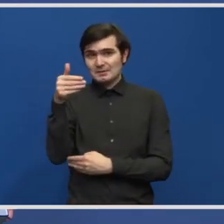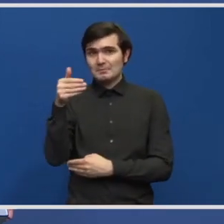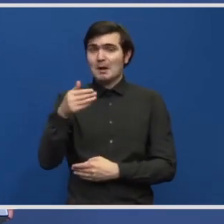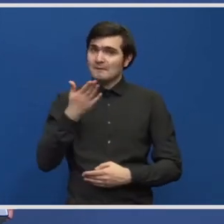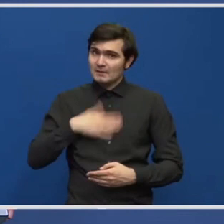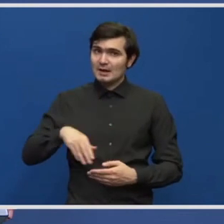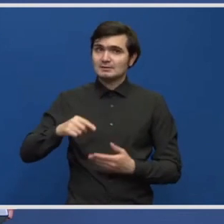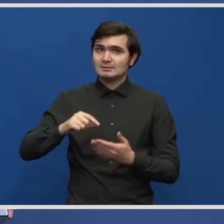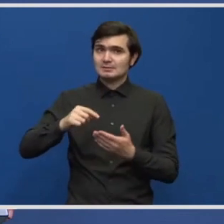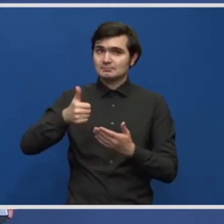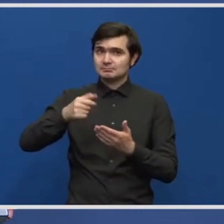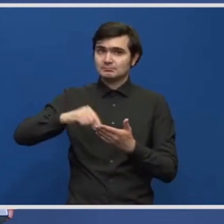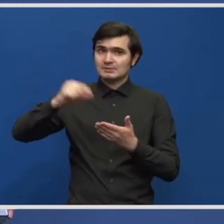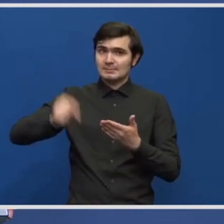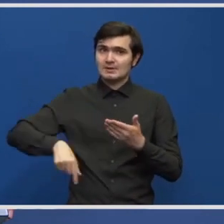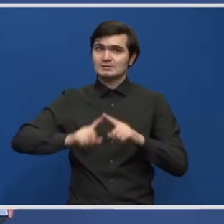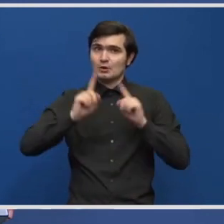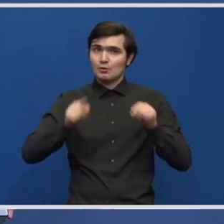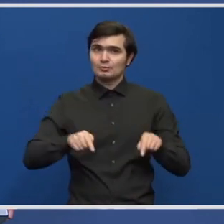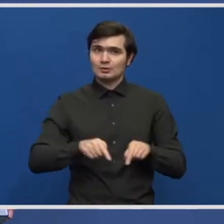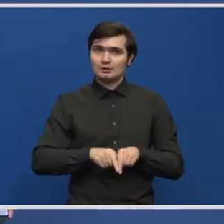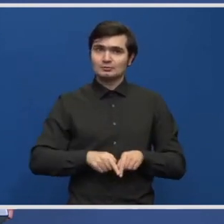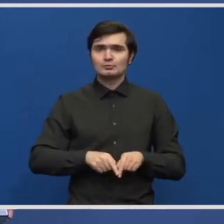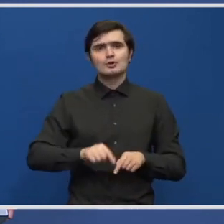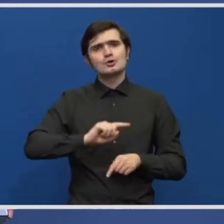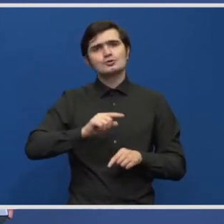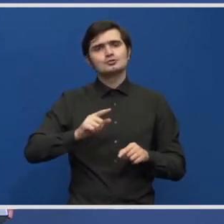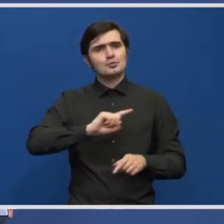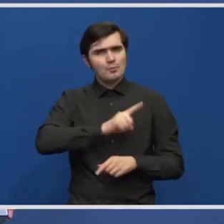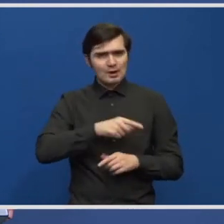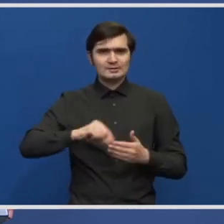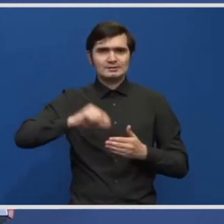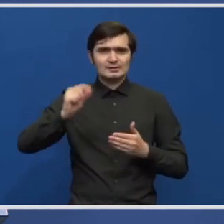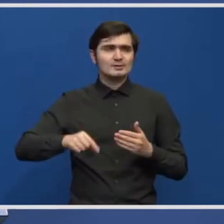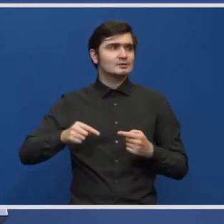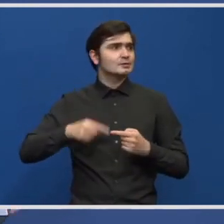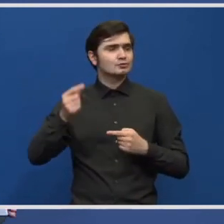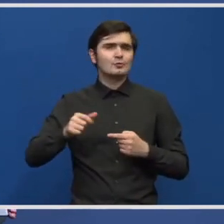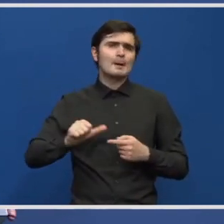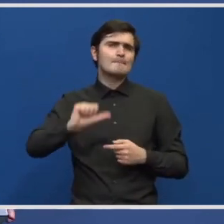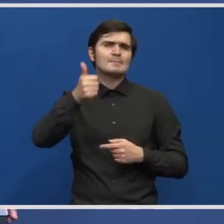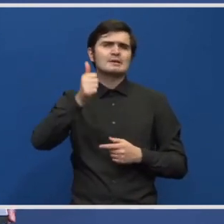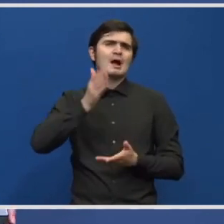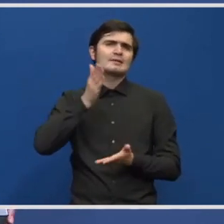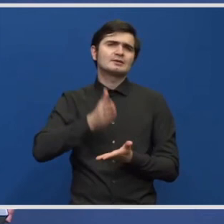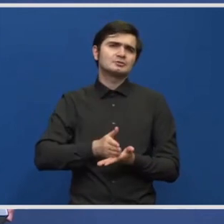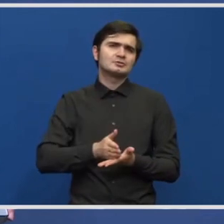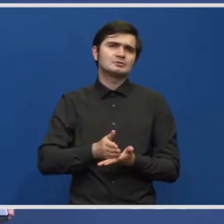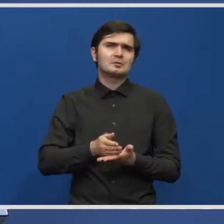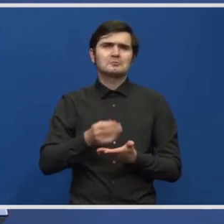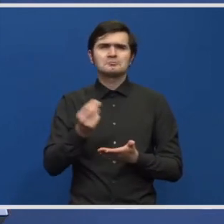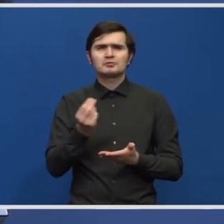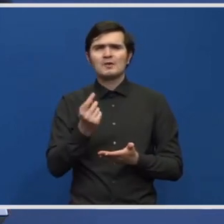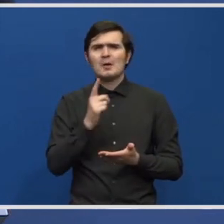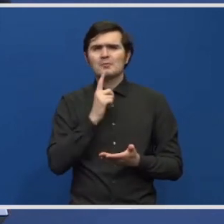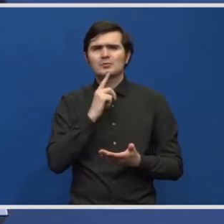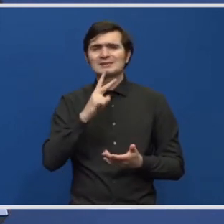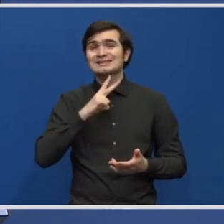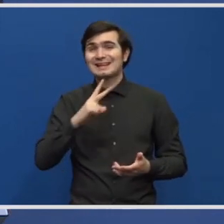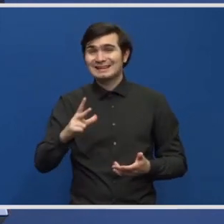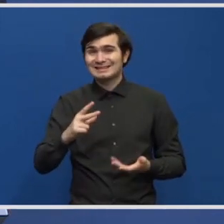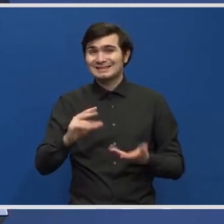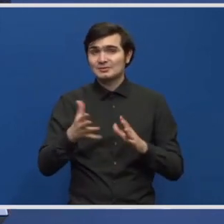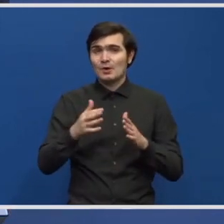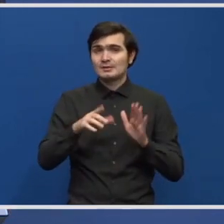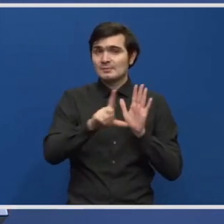contractul. Se poate semna și după prima decizie, cu oarecare risc, și asta e un lucru pe care poate îl